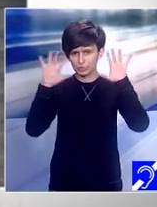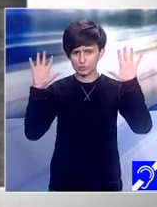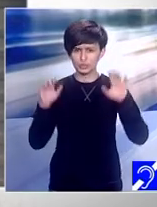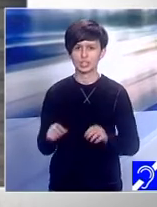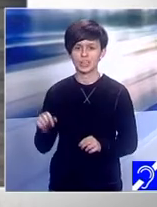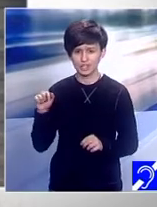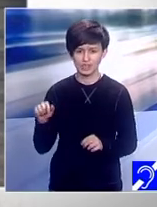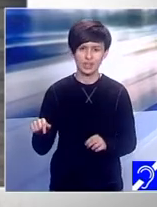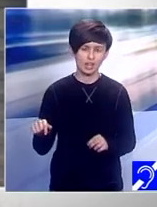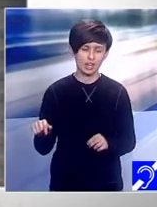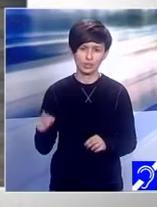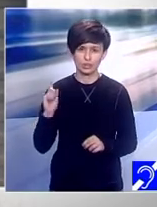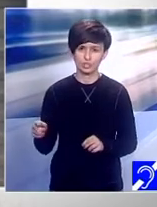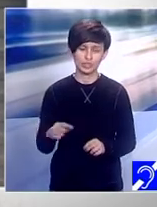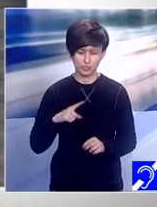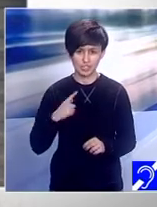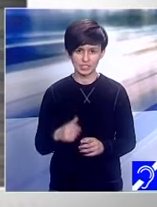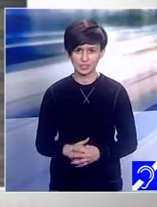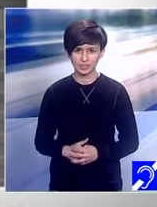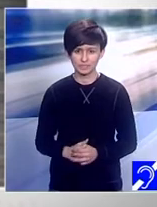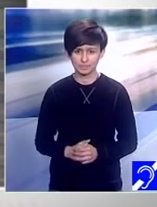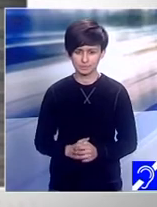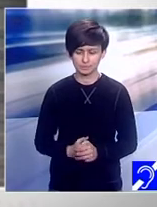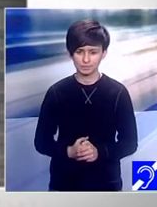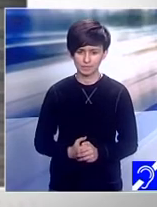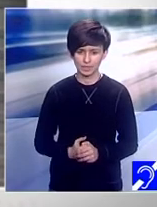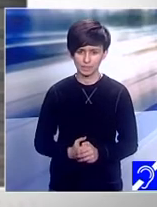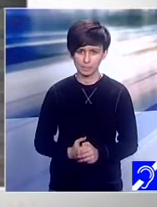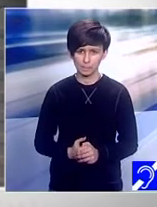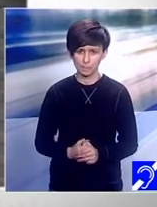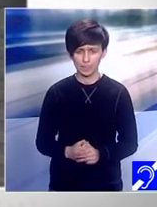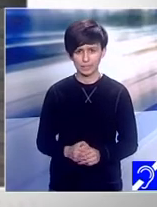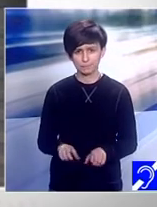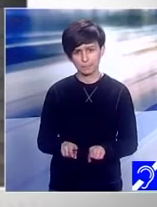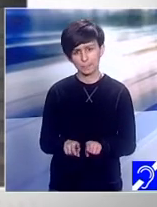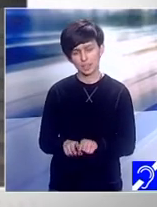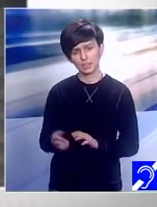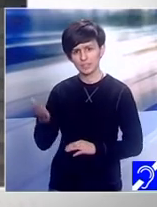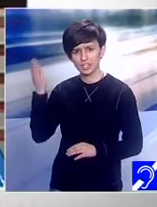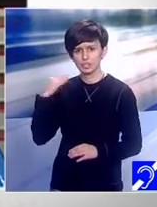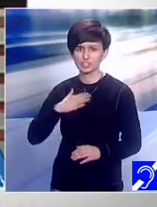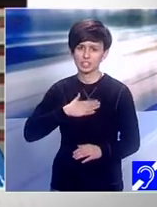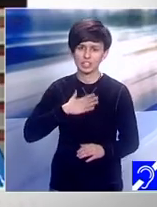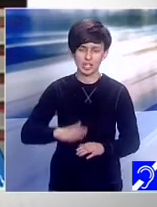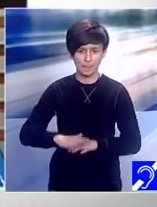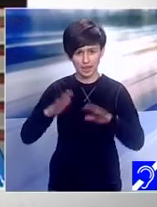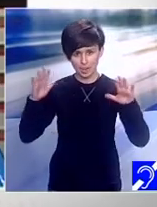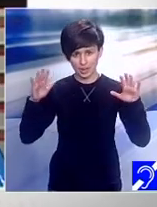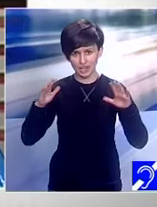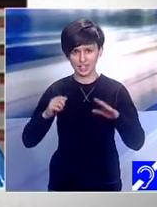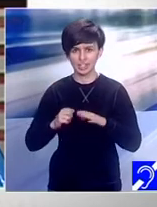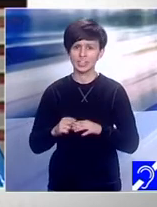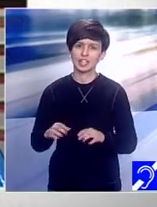cel mai bine. Într-un astfel de moment ai fost și la Baia Mare la selecția națională Eurovision 2016,